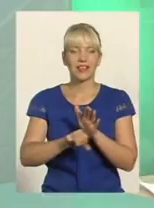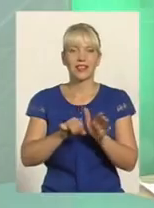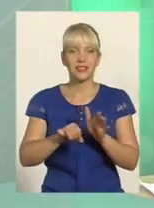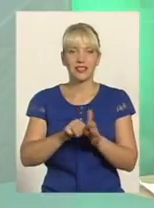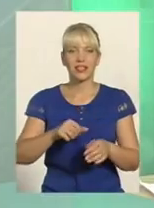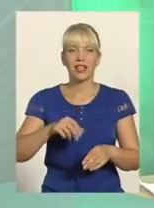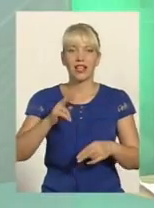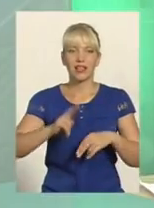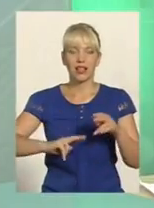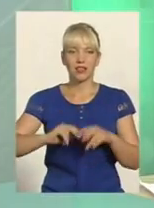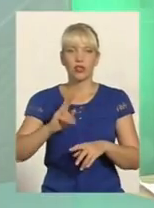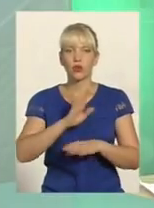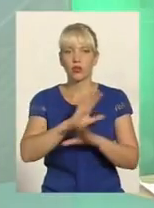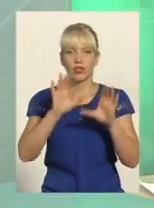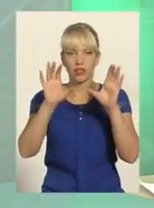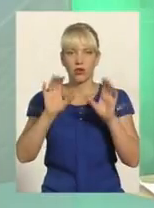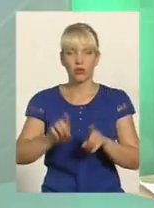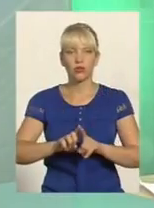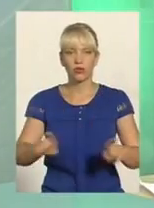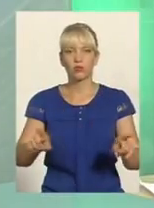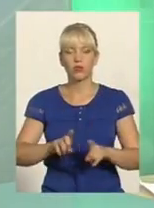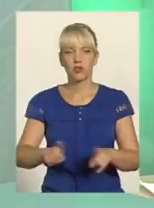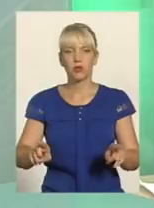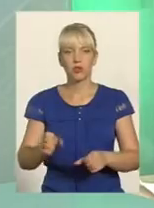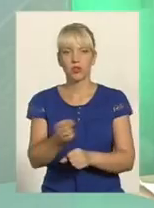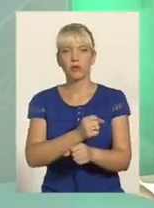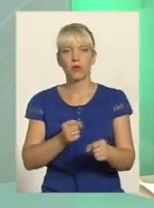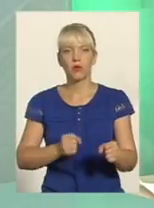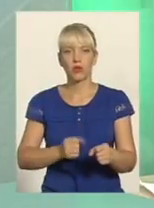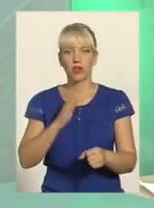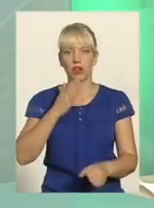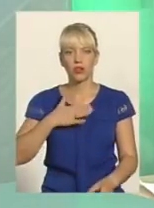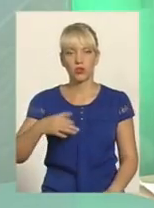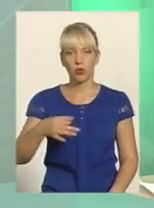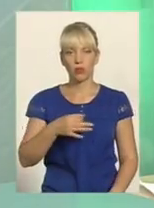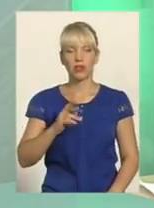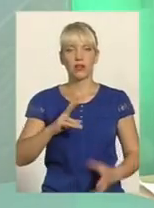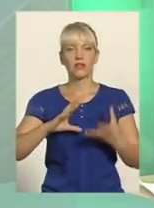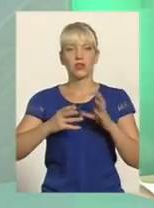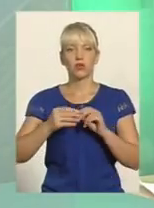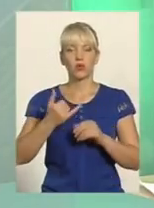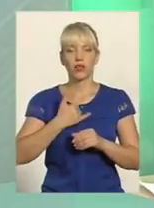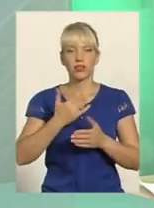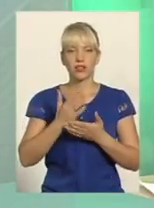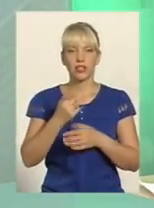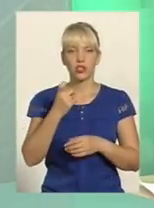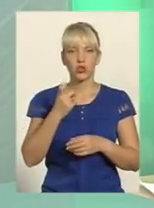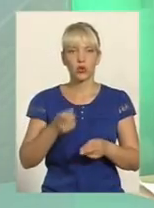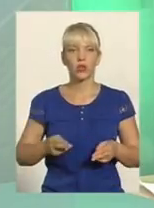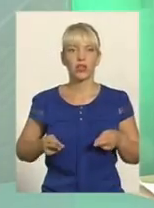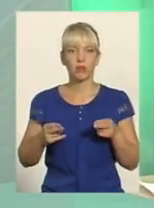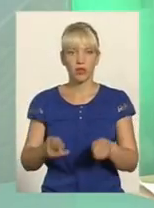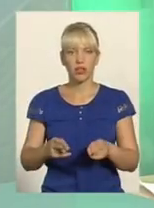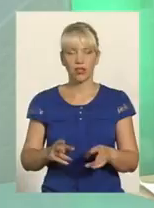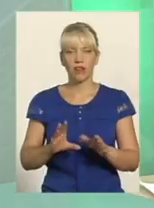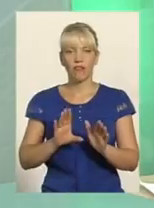зброю на території Хмельницької області Як результатом сьогодні в нас є більше 100 кримінальних проваджень